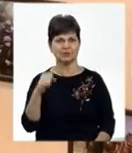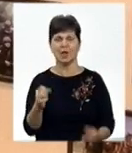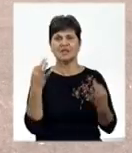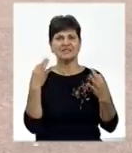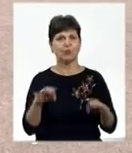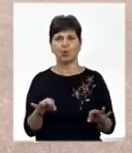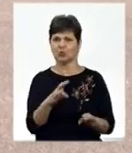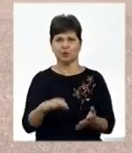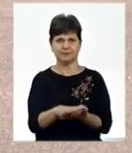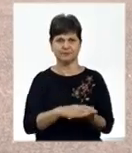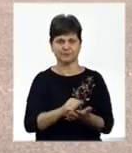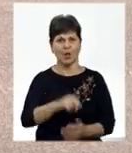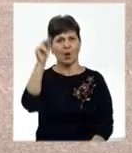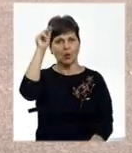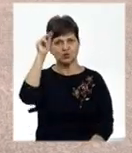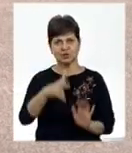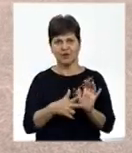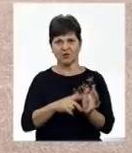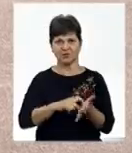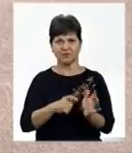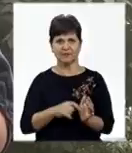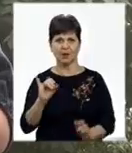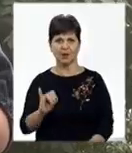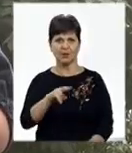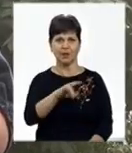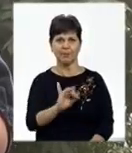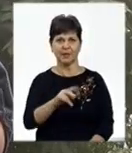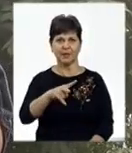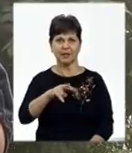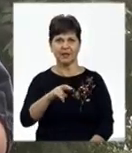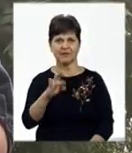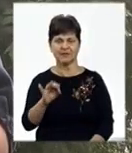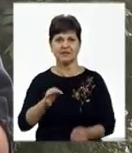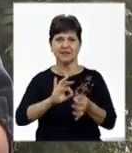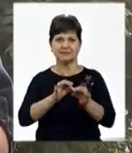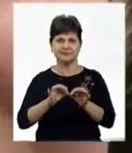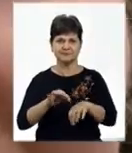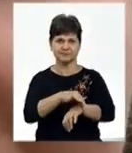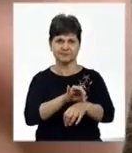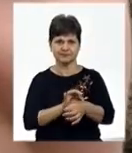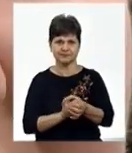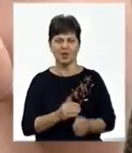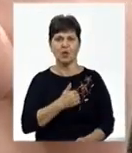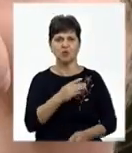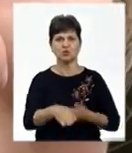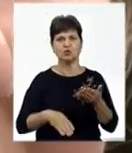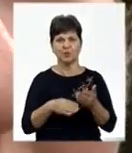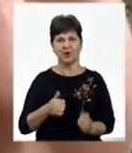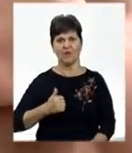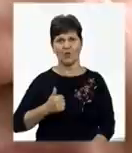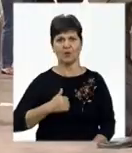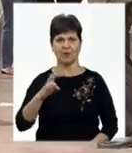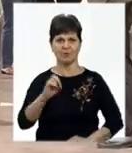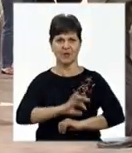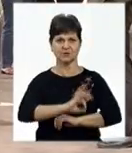не вбити. Учениця восьмого класу Юлія Пилявець плете браслети з бісору. Каже, у такий спосіб хоче допомогти воїнам на